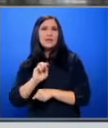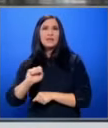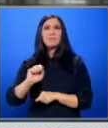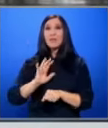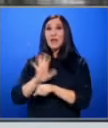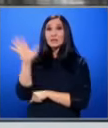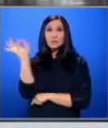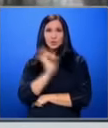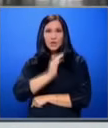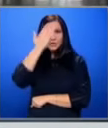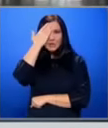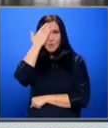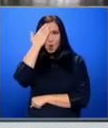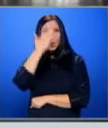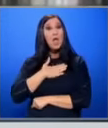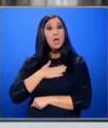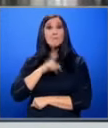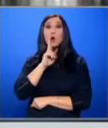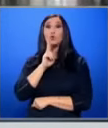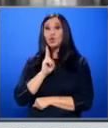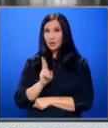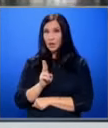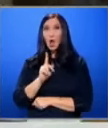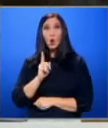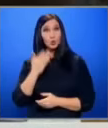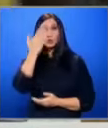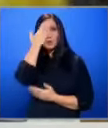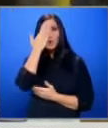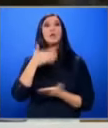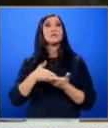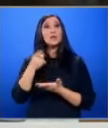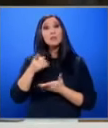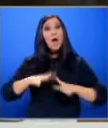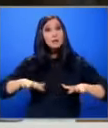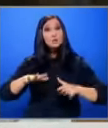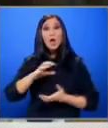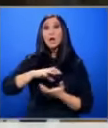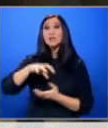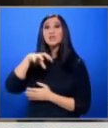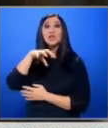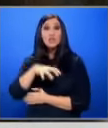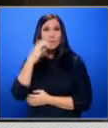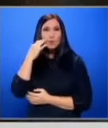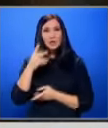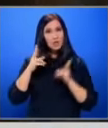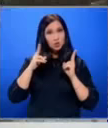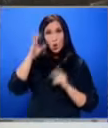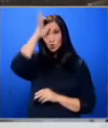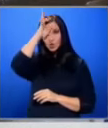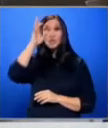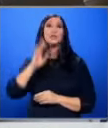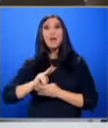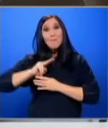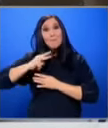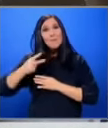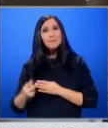Са болните Има и учители, които са болни Заради тази ситуация Кризисният щаб в Бургас реши учениците Да преминат на